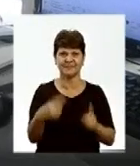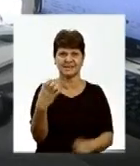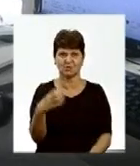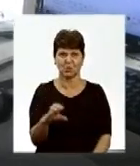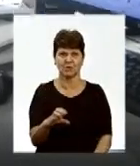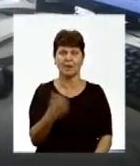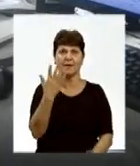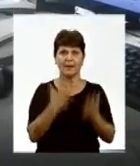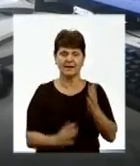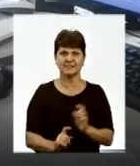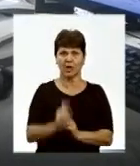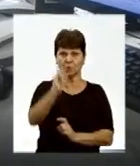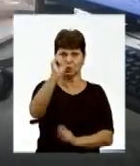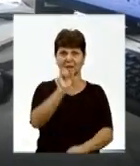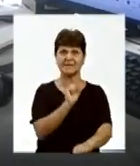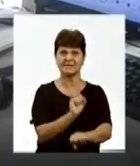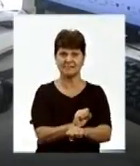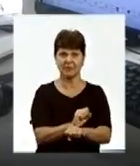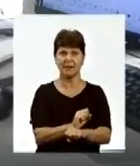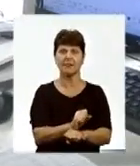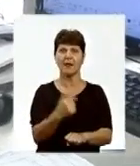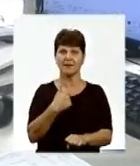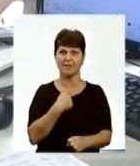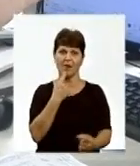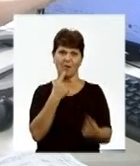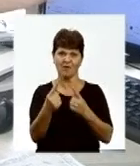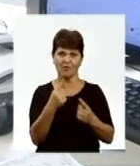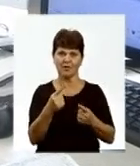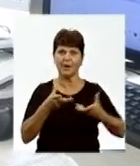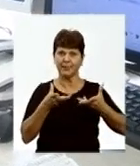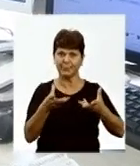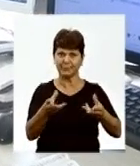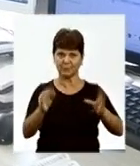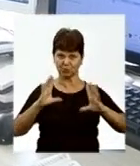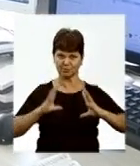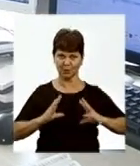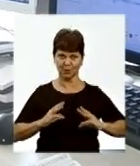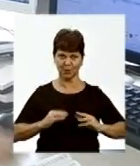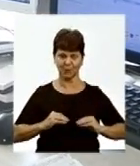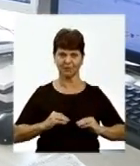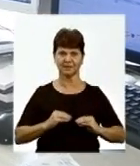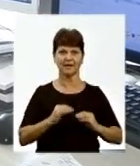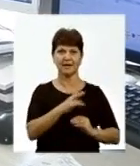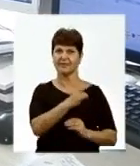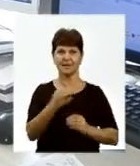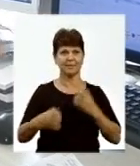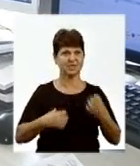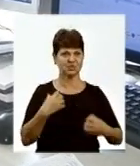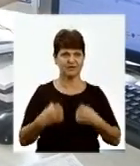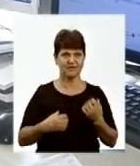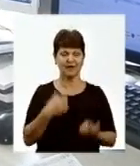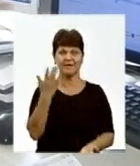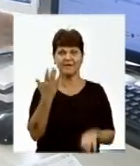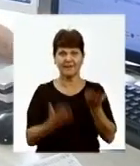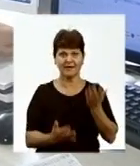вона виходить на звіток до мене. Я з нею спілкуюся, заспокоюю, щоб не переживали. І